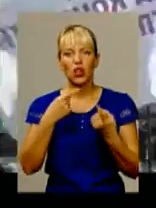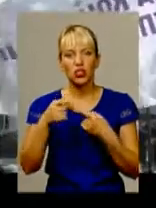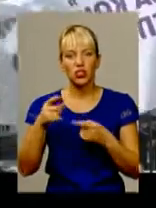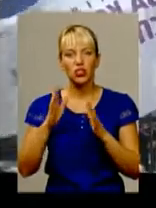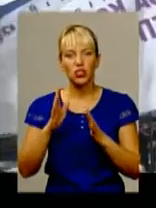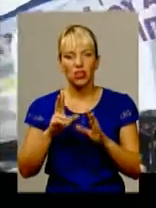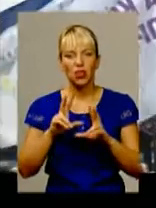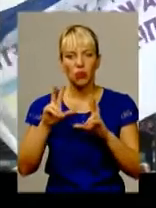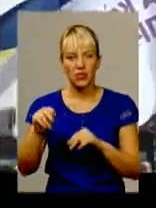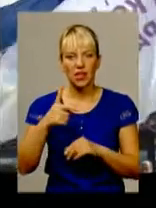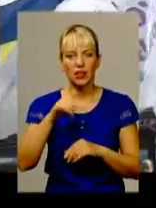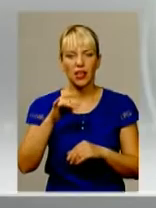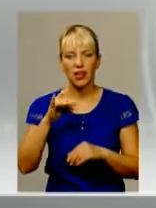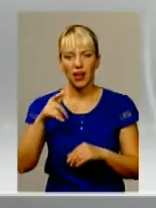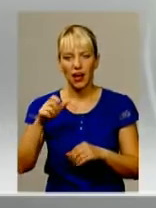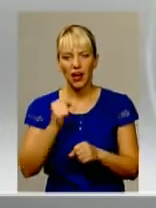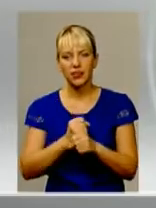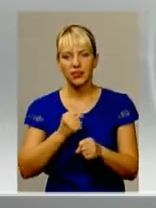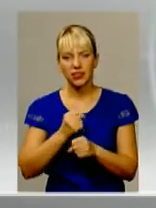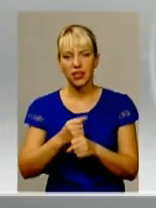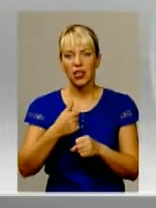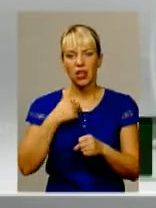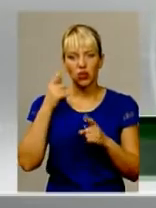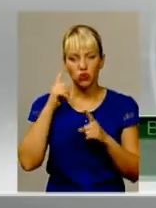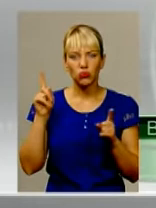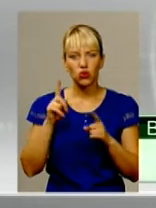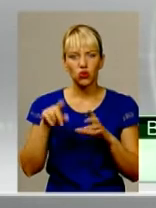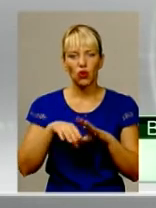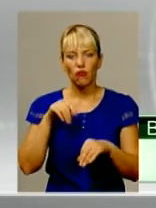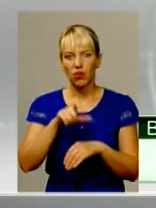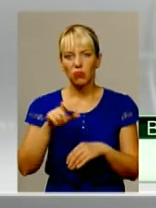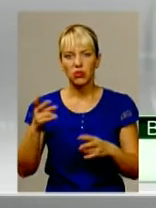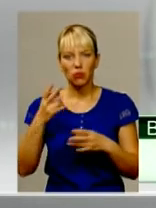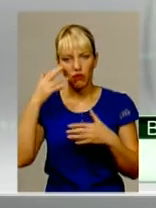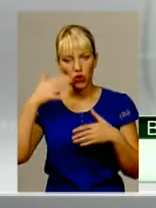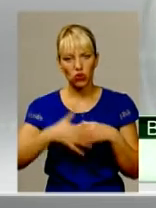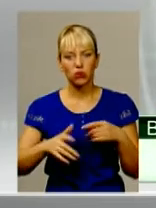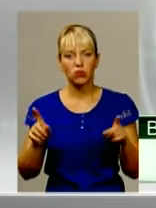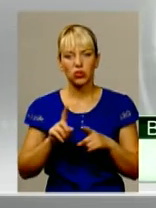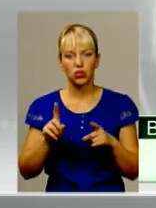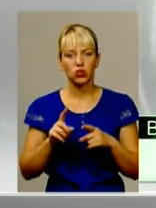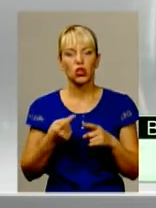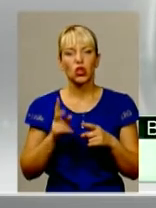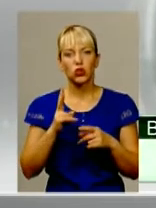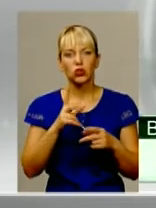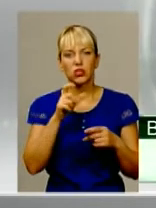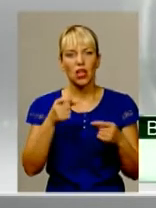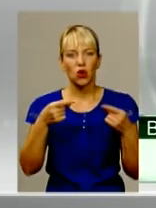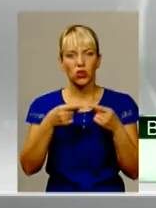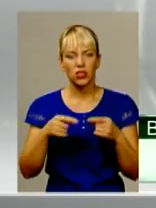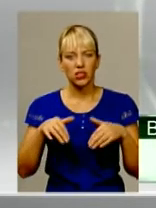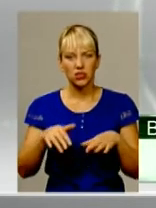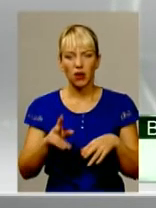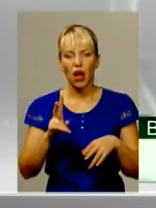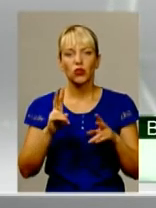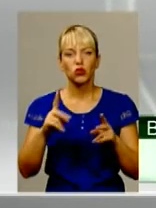обіцяють, то Герега діє. Я думаю, що виборці мають розуміти те, що хтось робить конкретні справи, а хтось просто говорить і